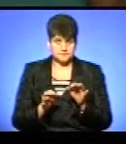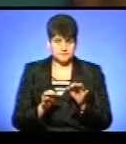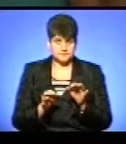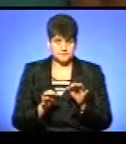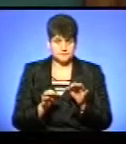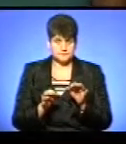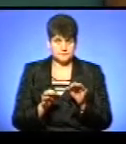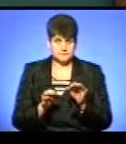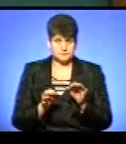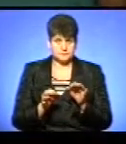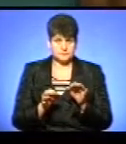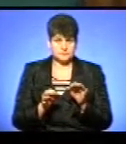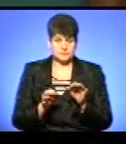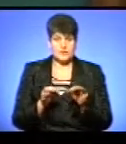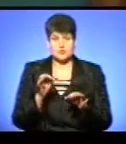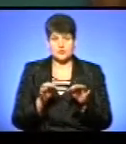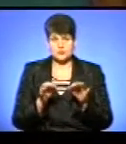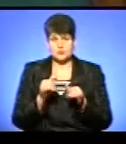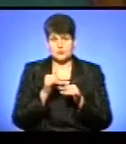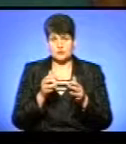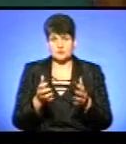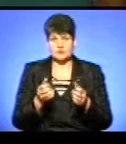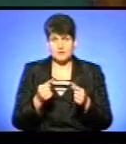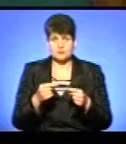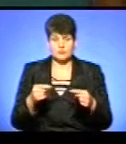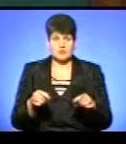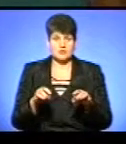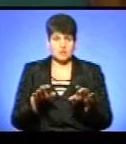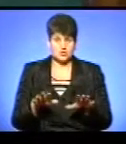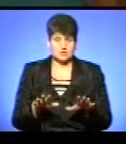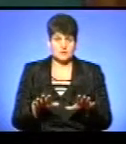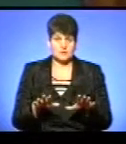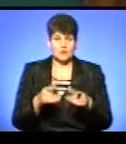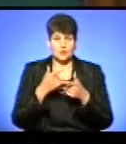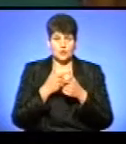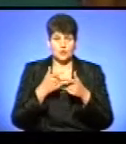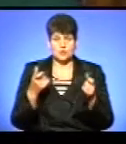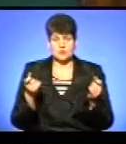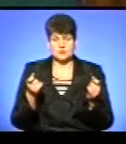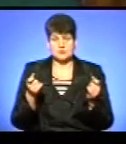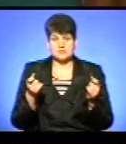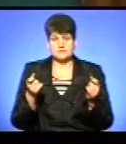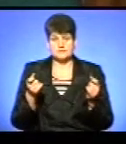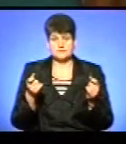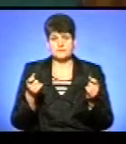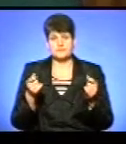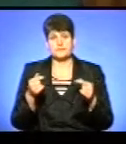суд не може приймати будь-яких рішень, тому оглашується, відповідно,